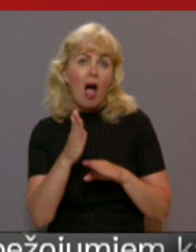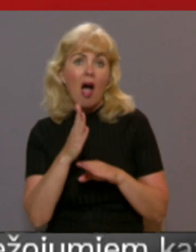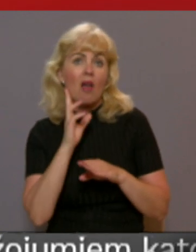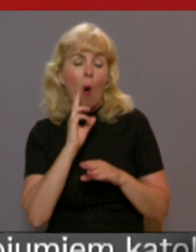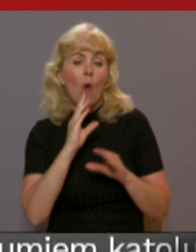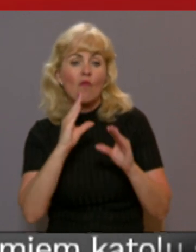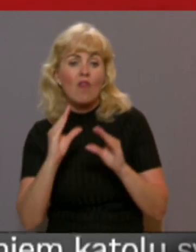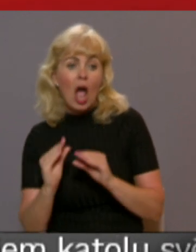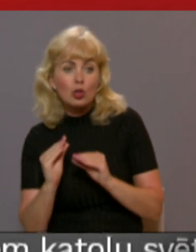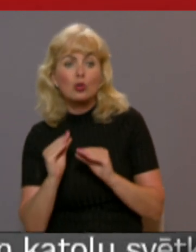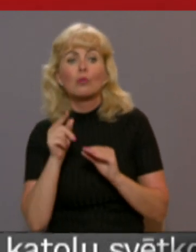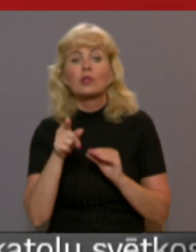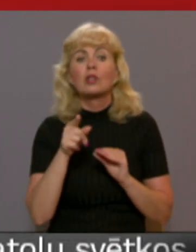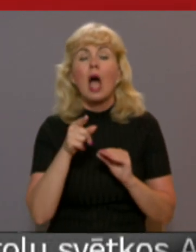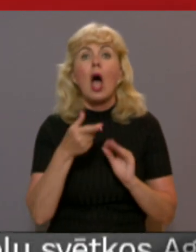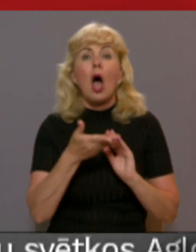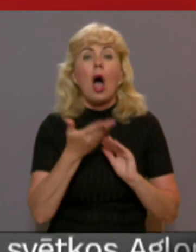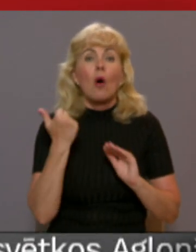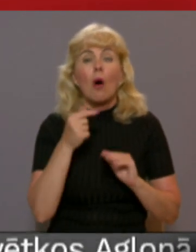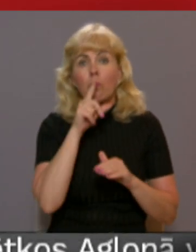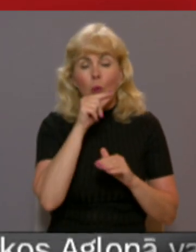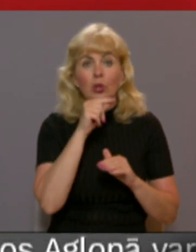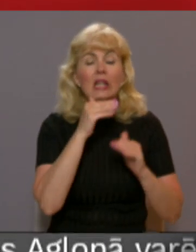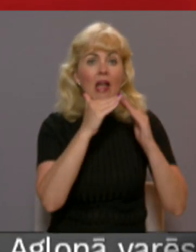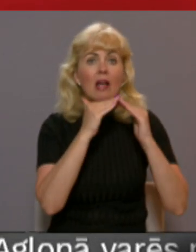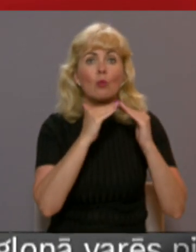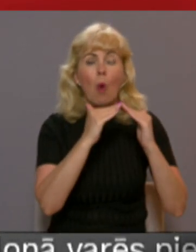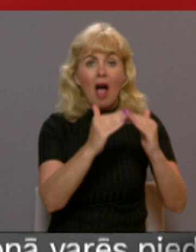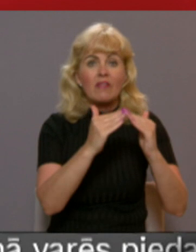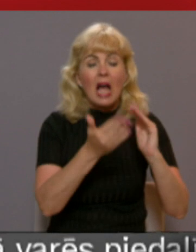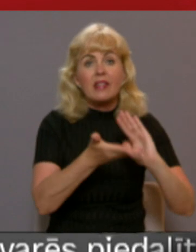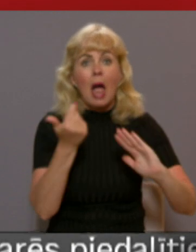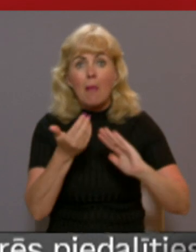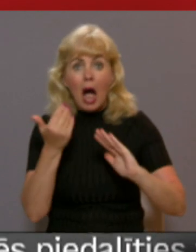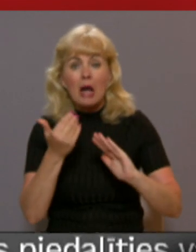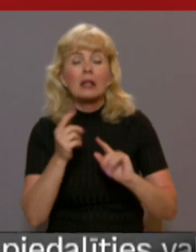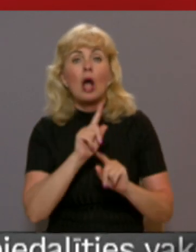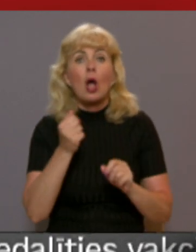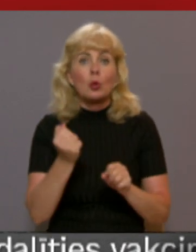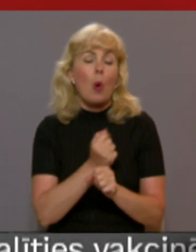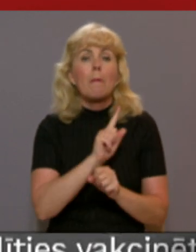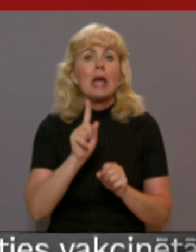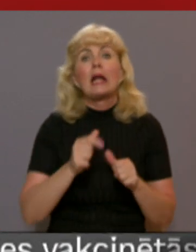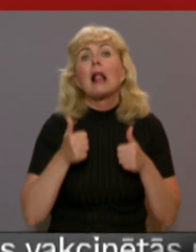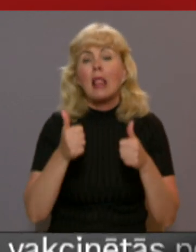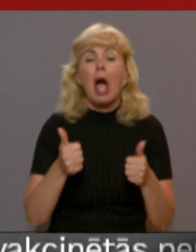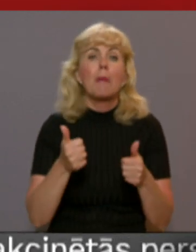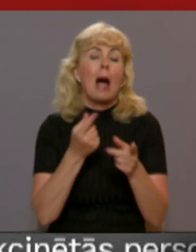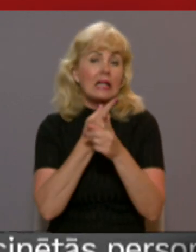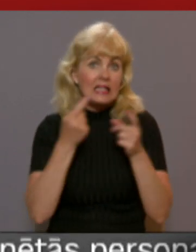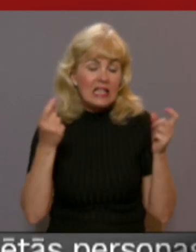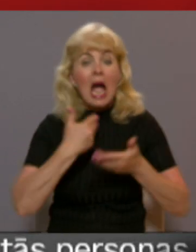Šie putni tiek ņemt ārā no novietnēm. Labā ziņa ir tas, ka tas